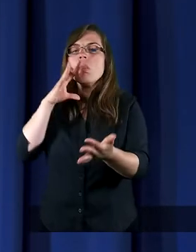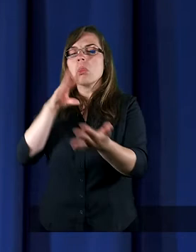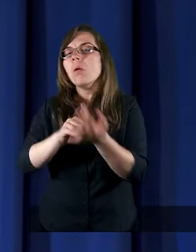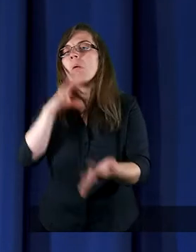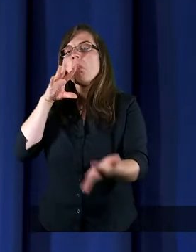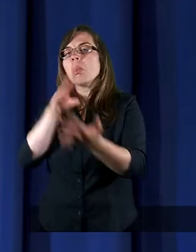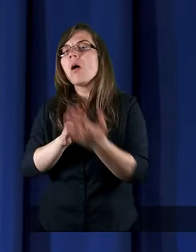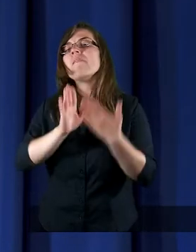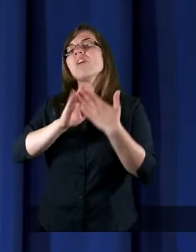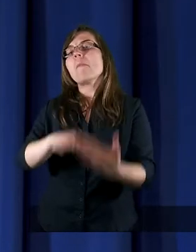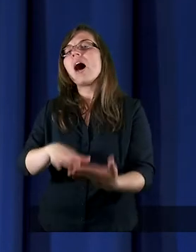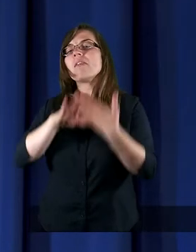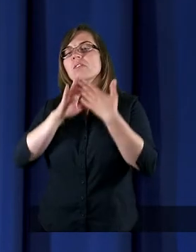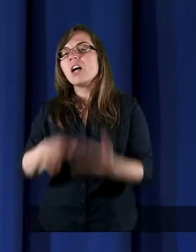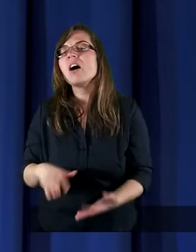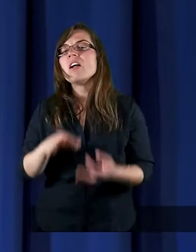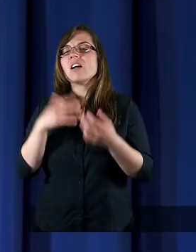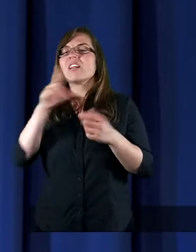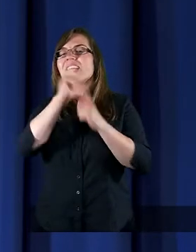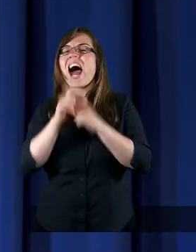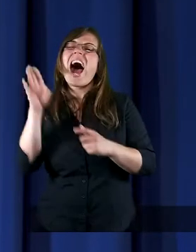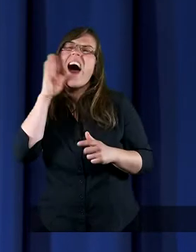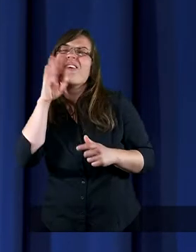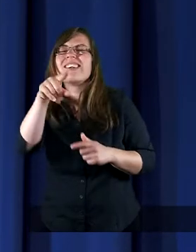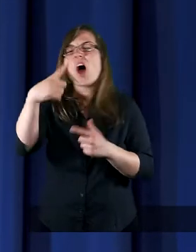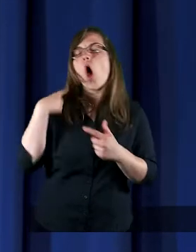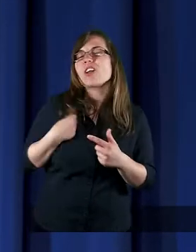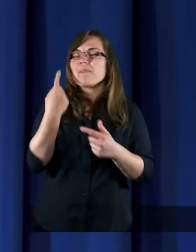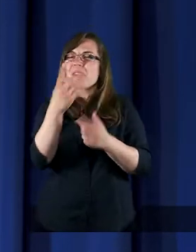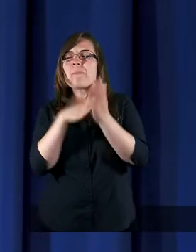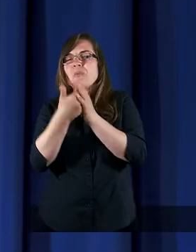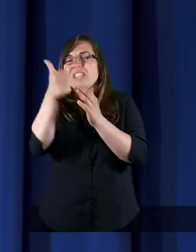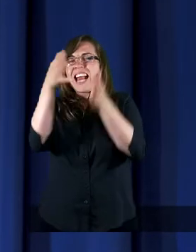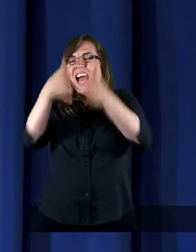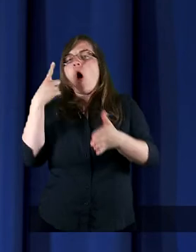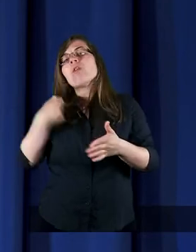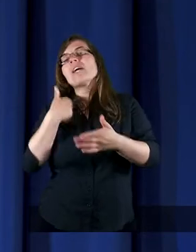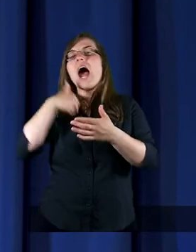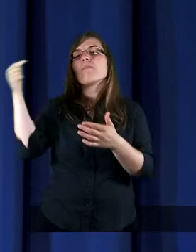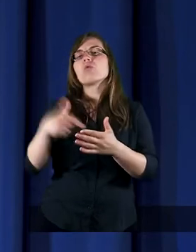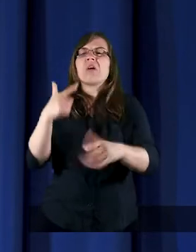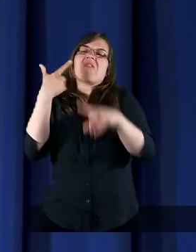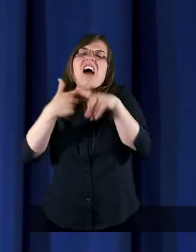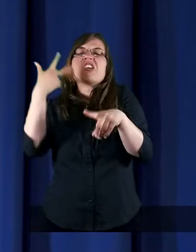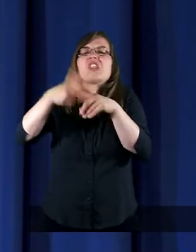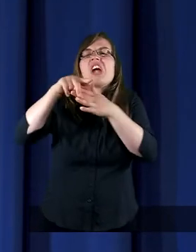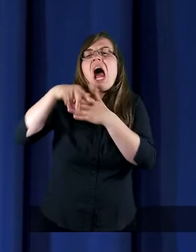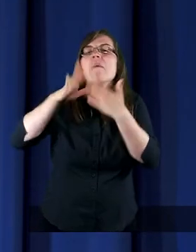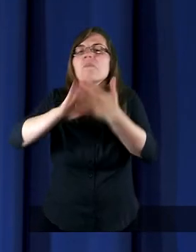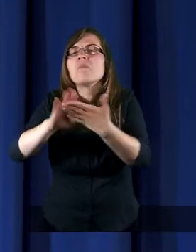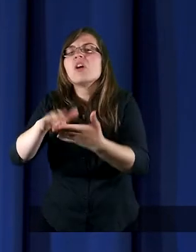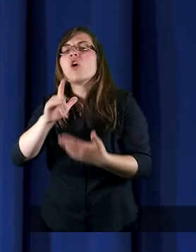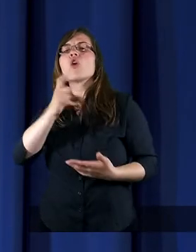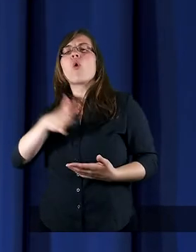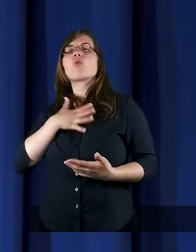Kochani, jak się czujecie, gdy przychodzi wam tej samej osobie po raz czwarty, piąty wybaczyć? Co się